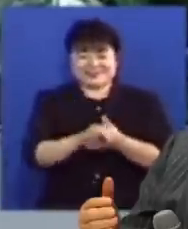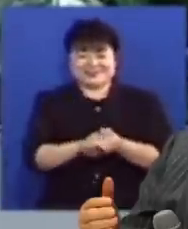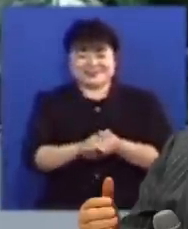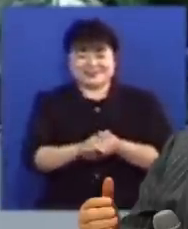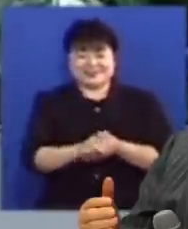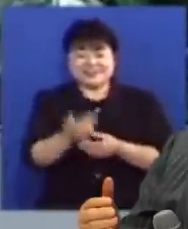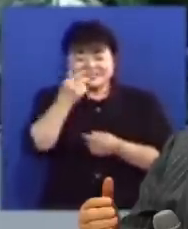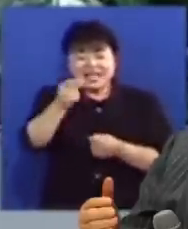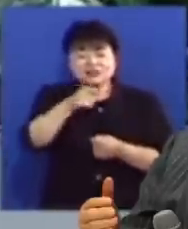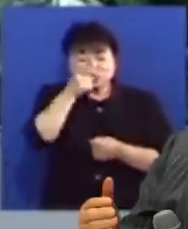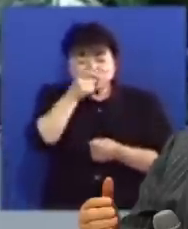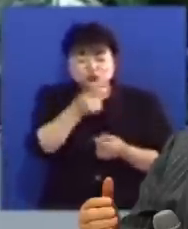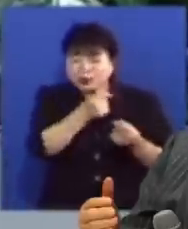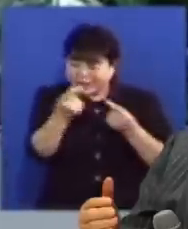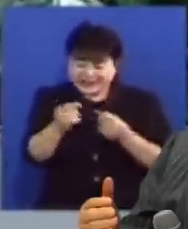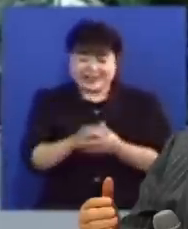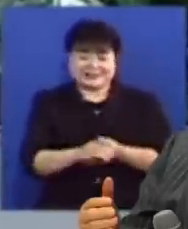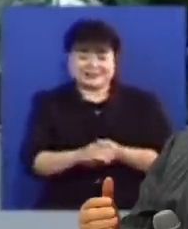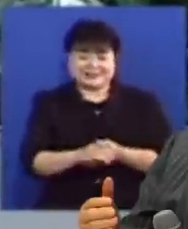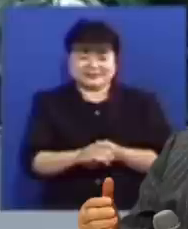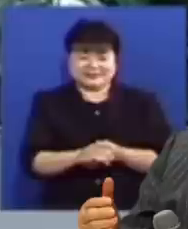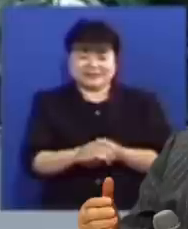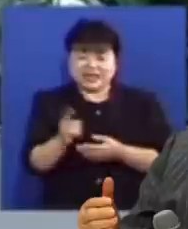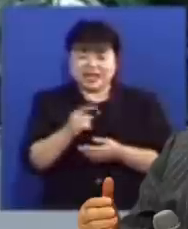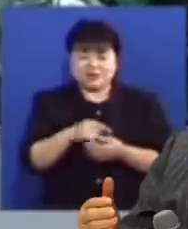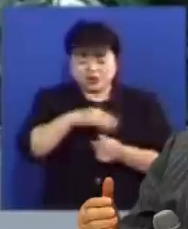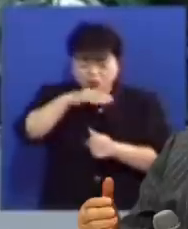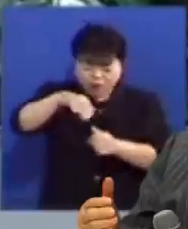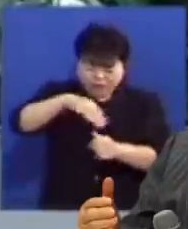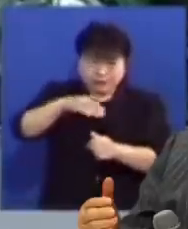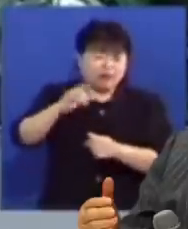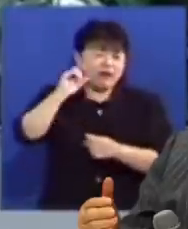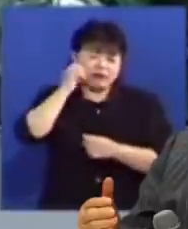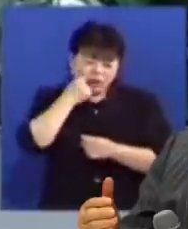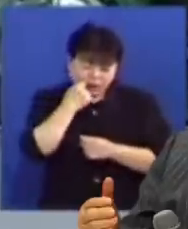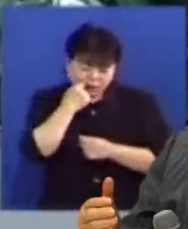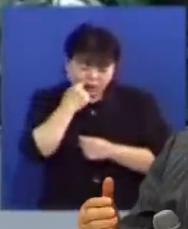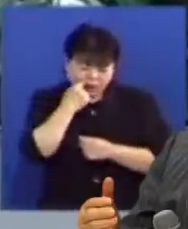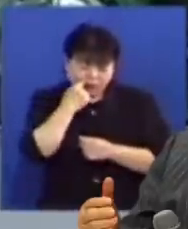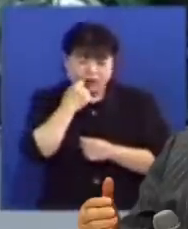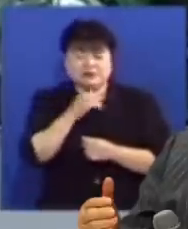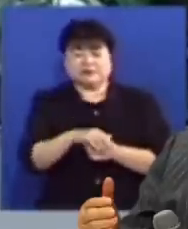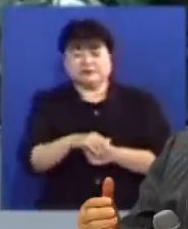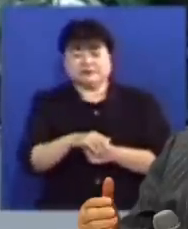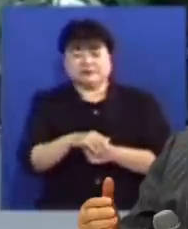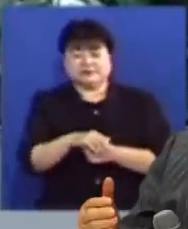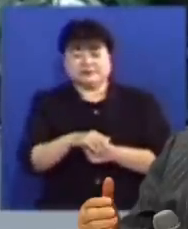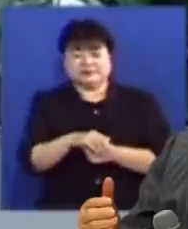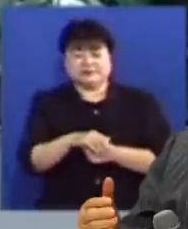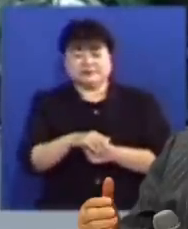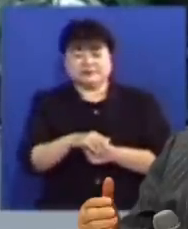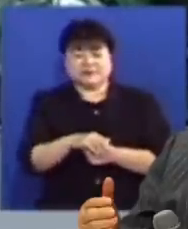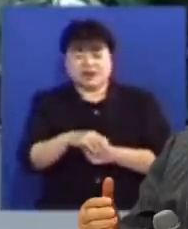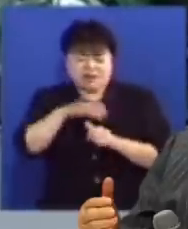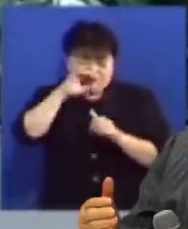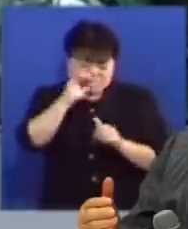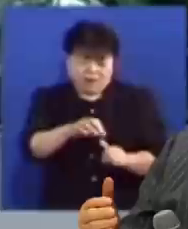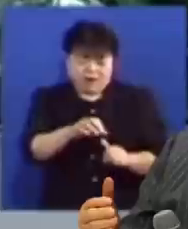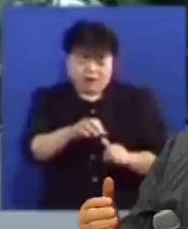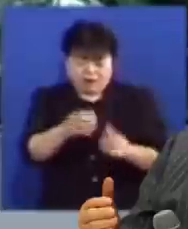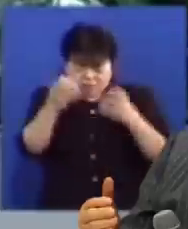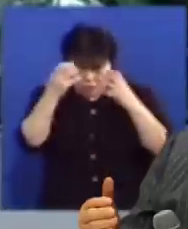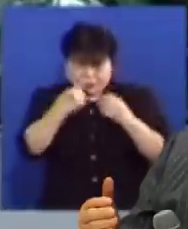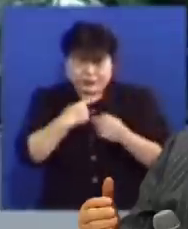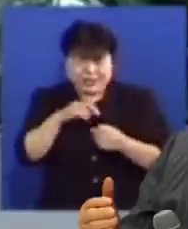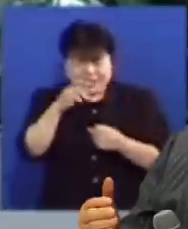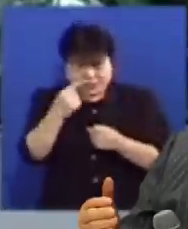생수로 비유한 것입니다 아무리 환경이 어렵고 압력을 받고 호통을